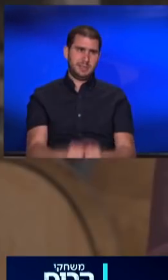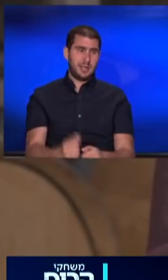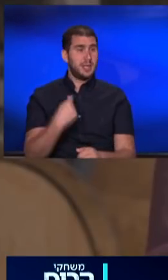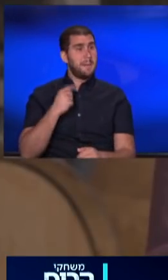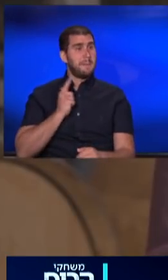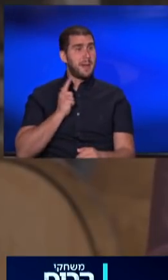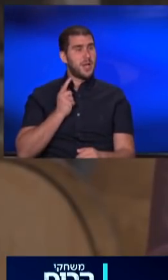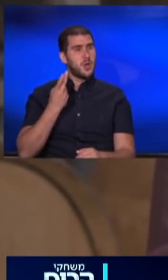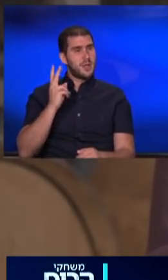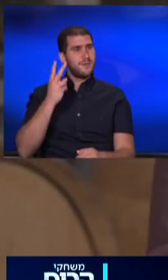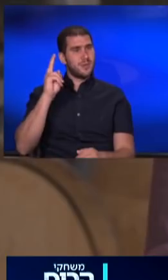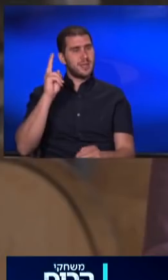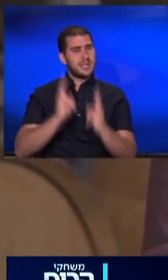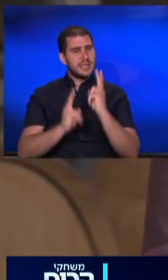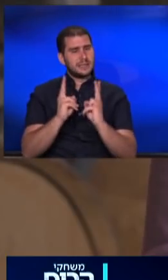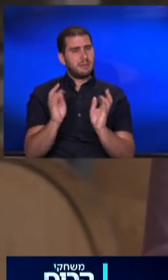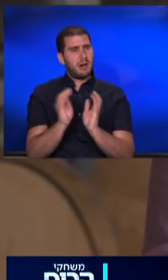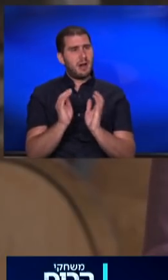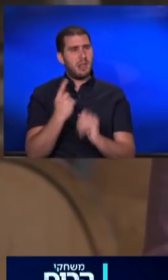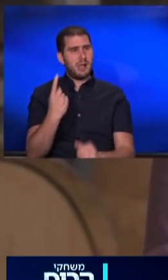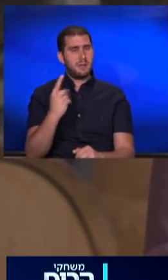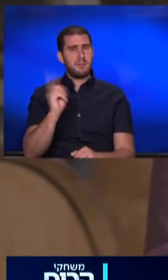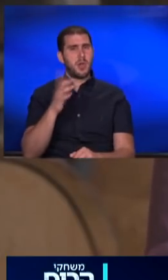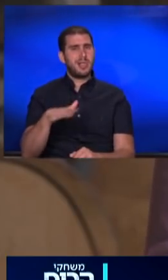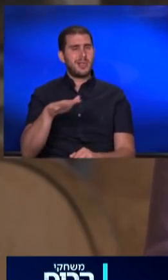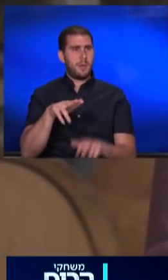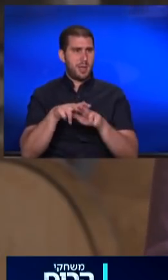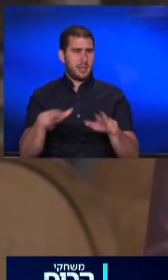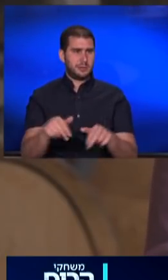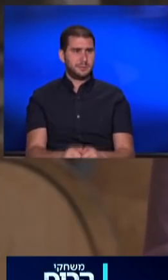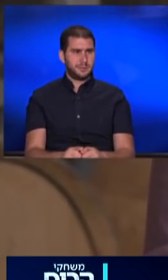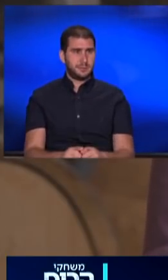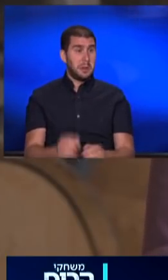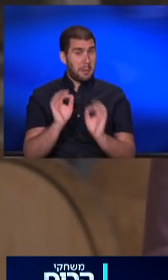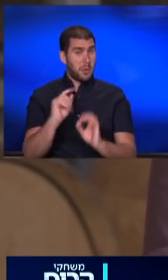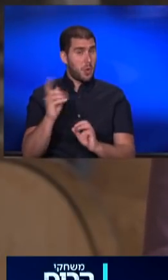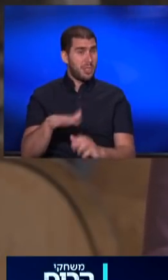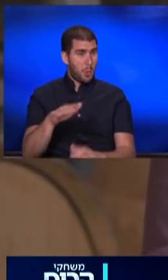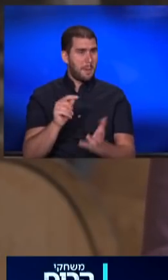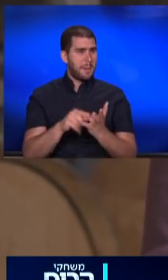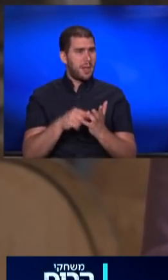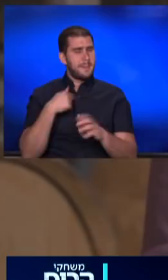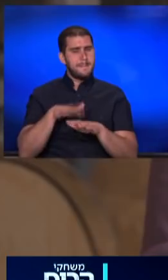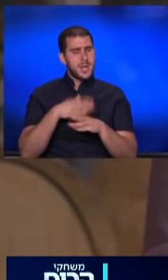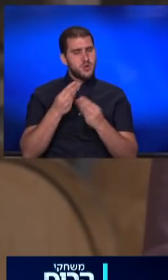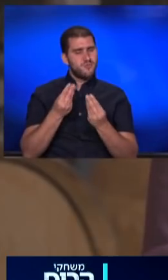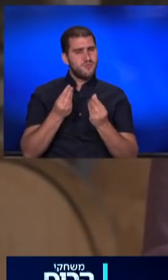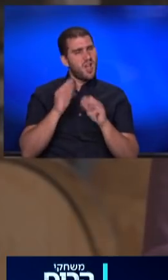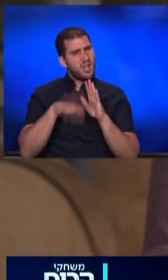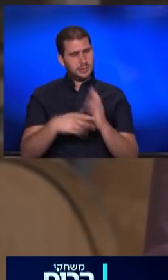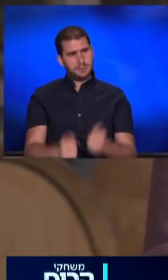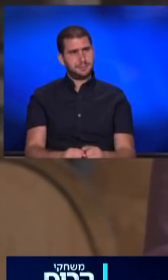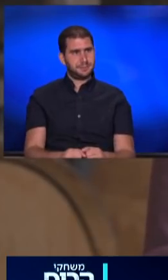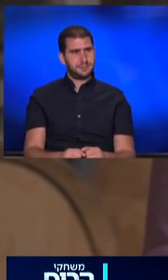רק מחכה שיהיה יותר ויותר יצרנים קטנים בכל תחום בארץ, באמת בכל תחום, כי אני מרגיש שזה